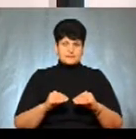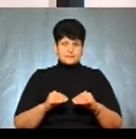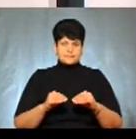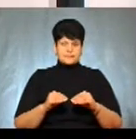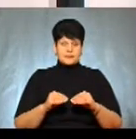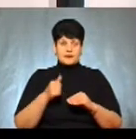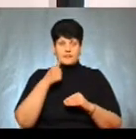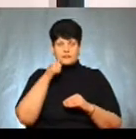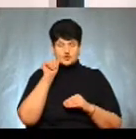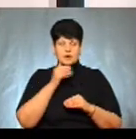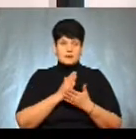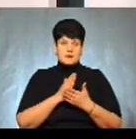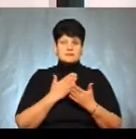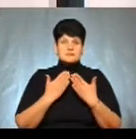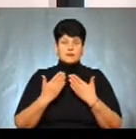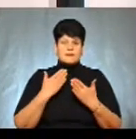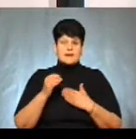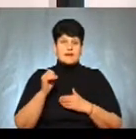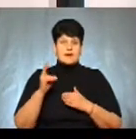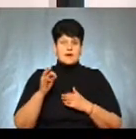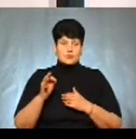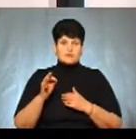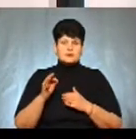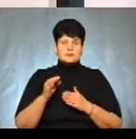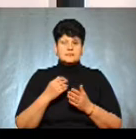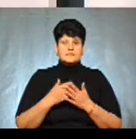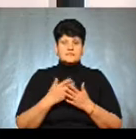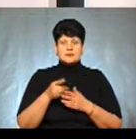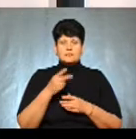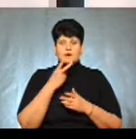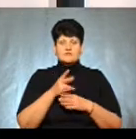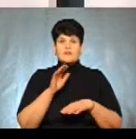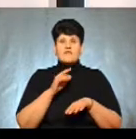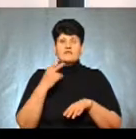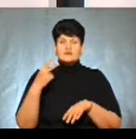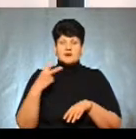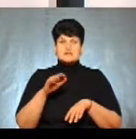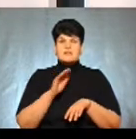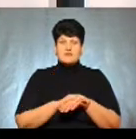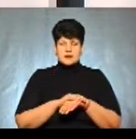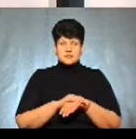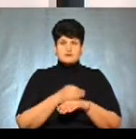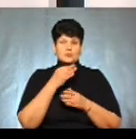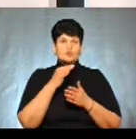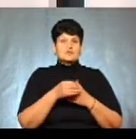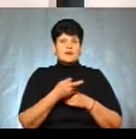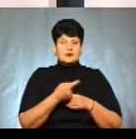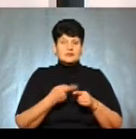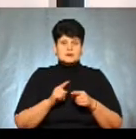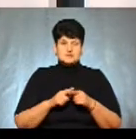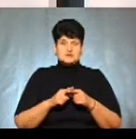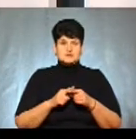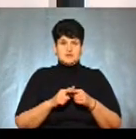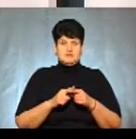десь вчора мав спілкування з зеркодінспекторами. В них статистика показує близько 20 фактів притягнення до відповідальності. Тобто, це між цим